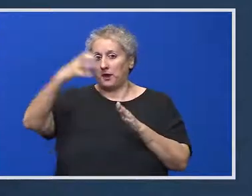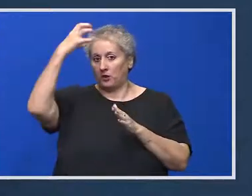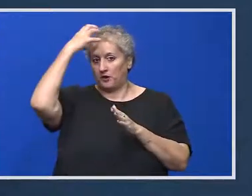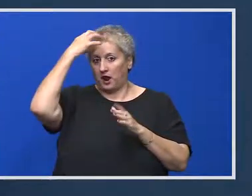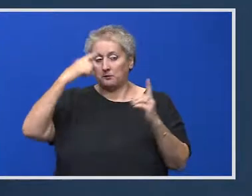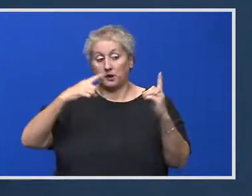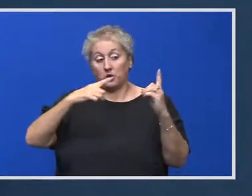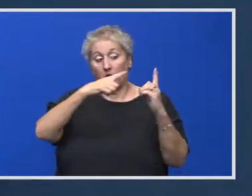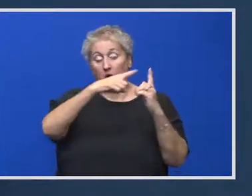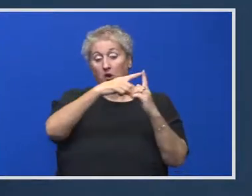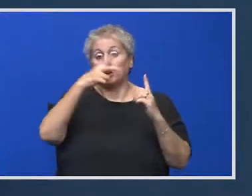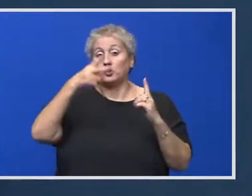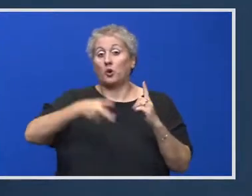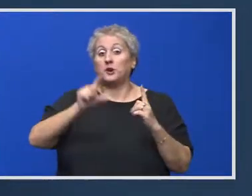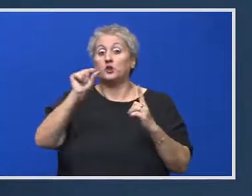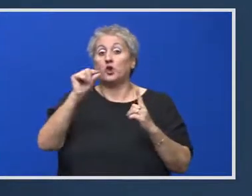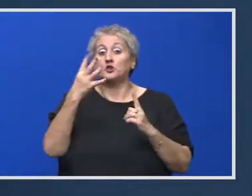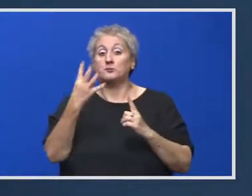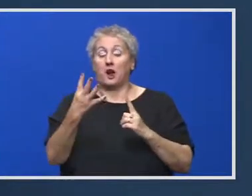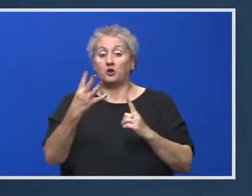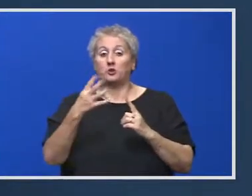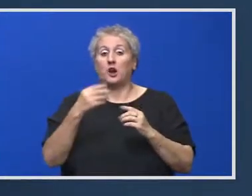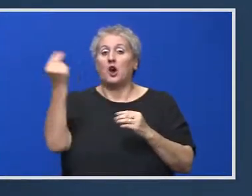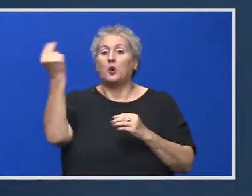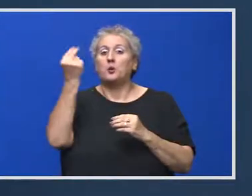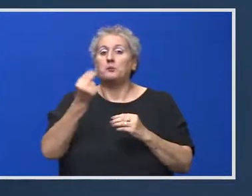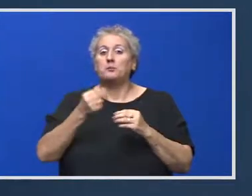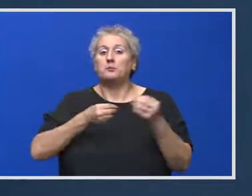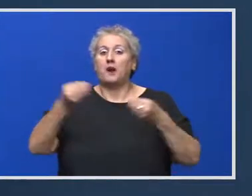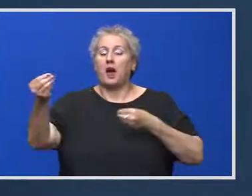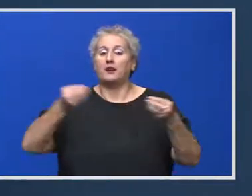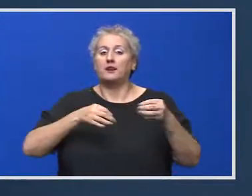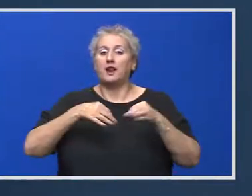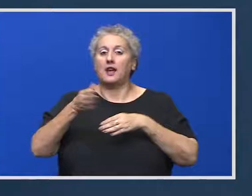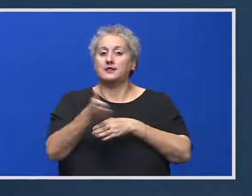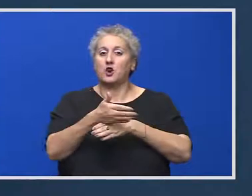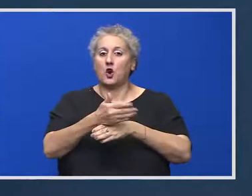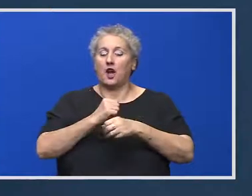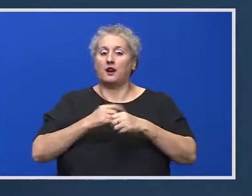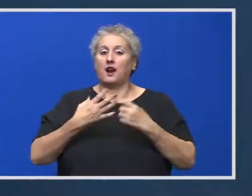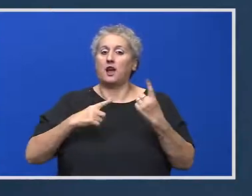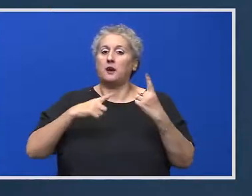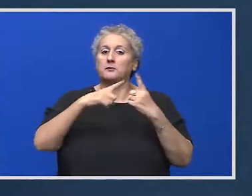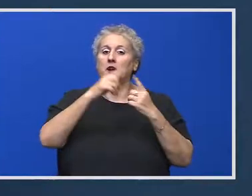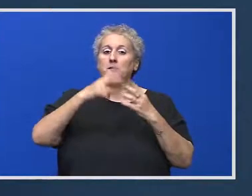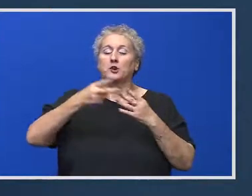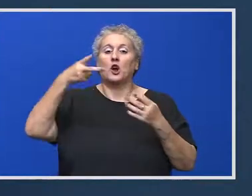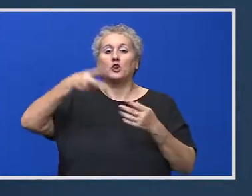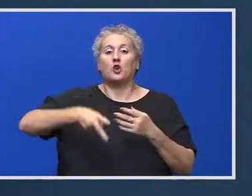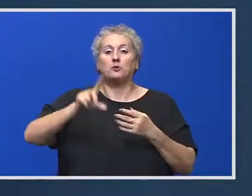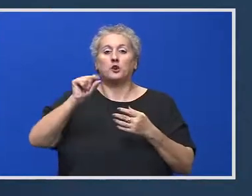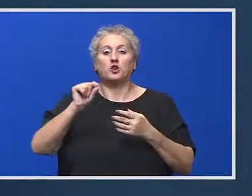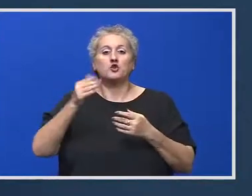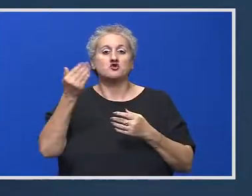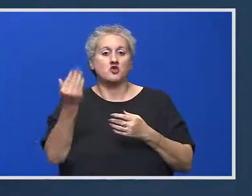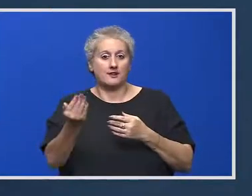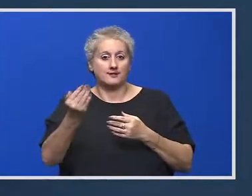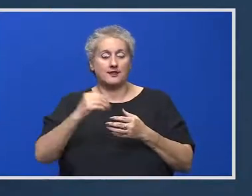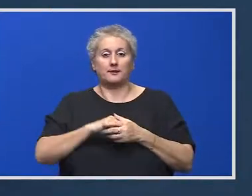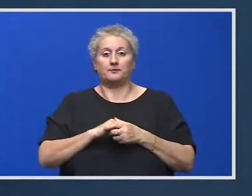obiective pentru anul 2024, un plan național de redresare și reziliență, care are obiective pentru anul 2026,